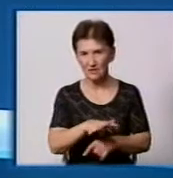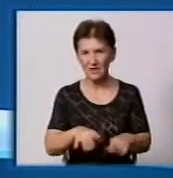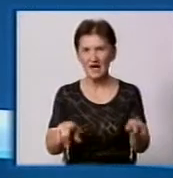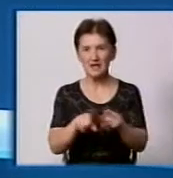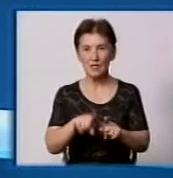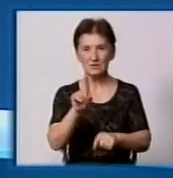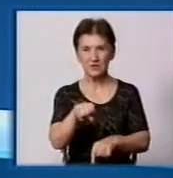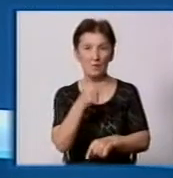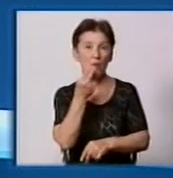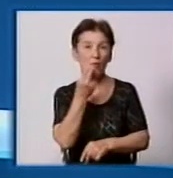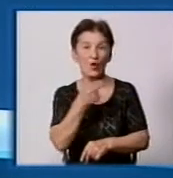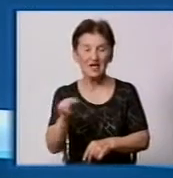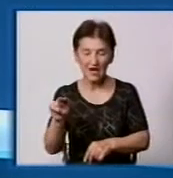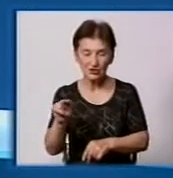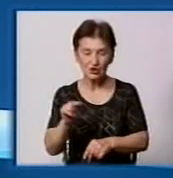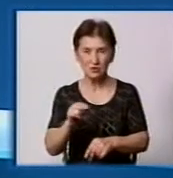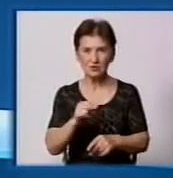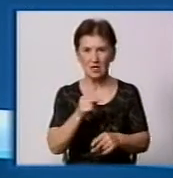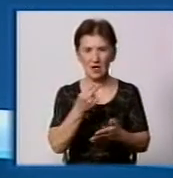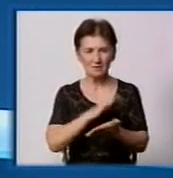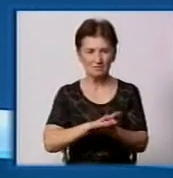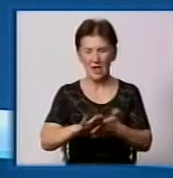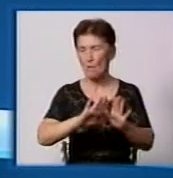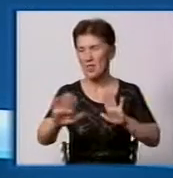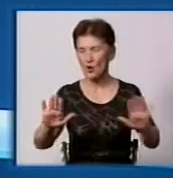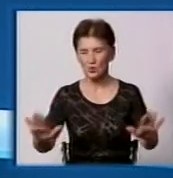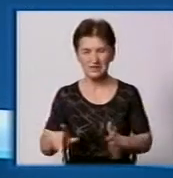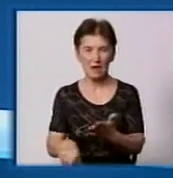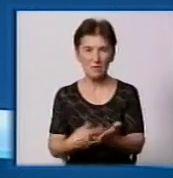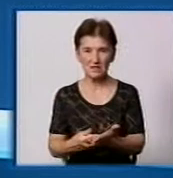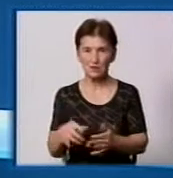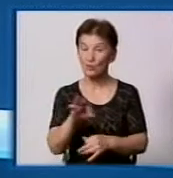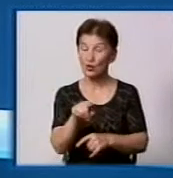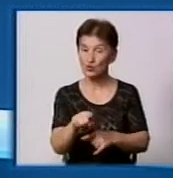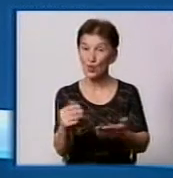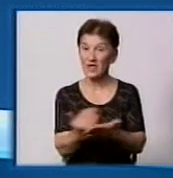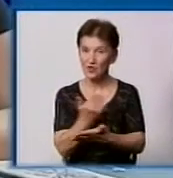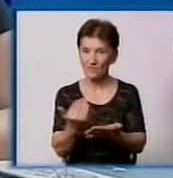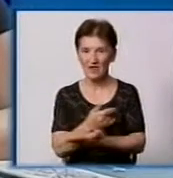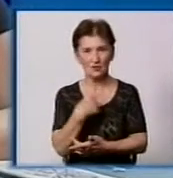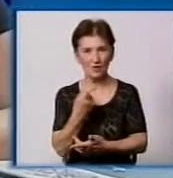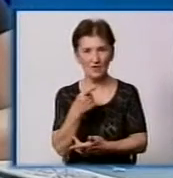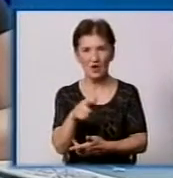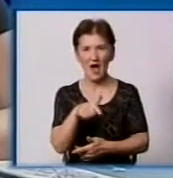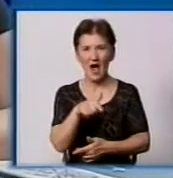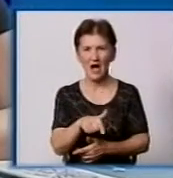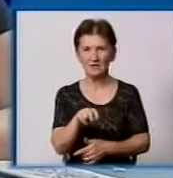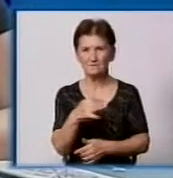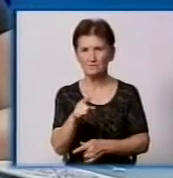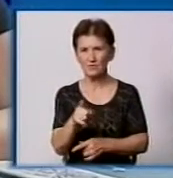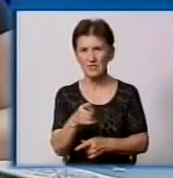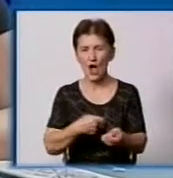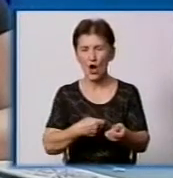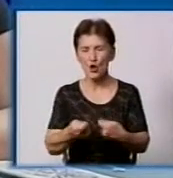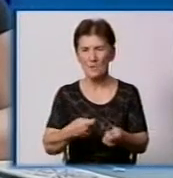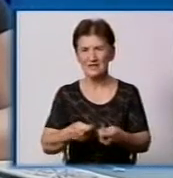покращуючи благоустрій міста. Про цю інновацію ми говоримо із Ганною Скічко, комерційним директором